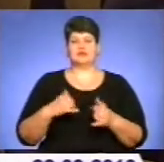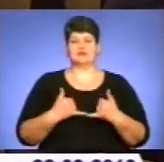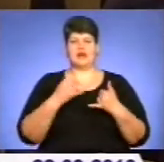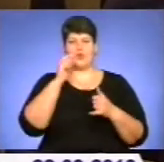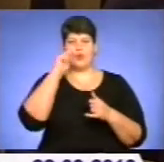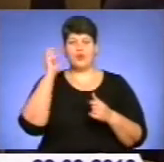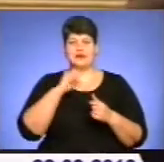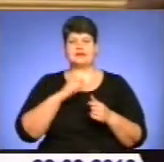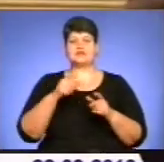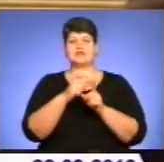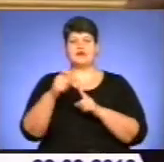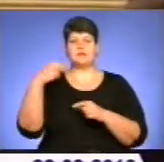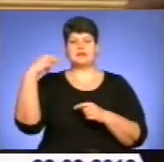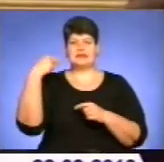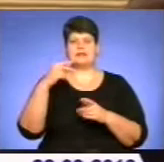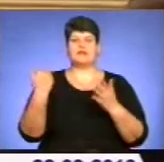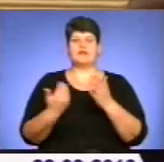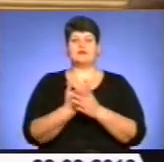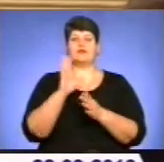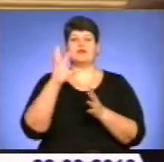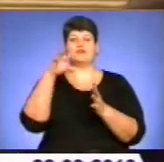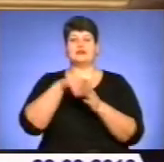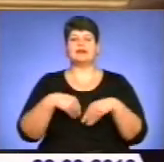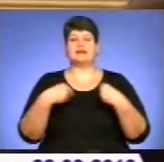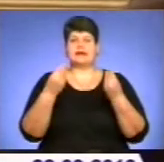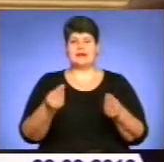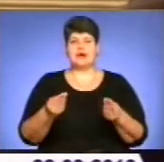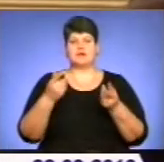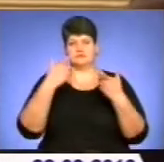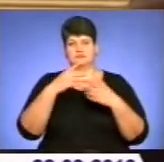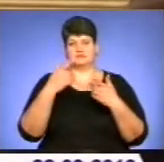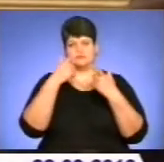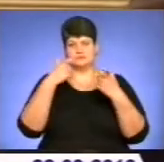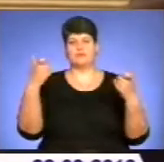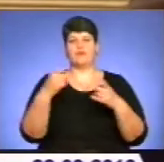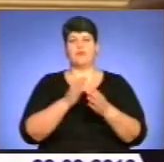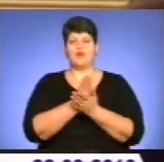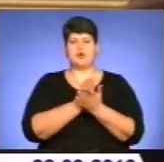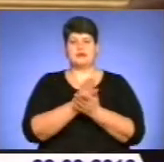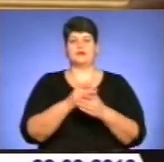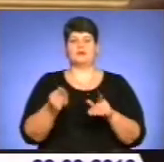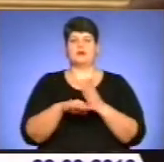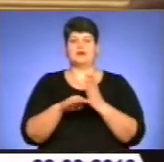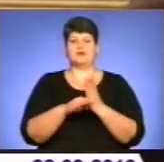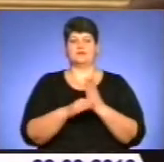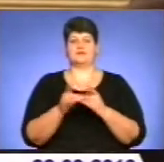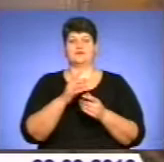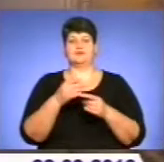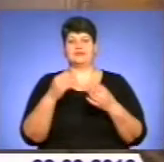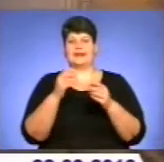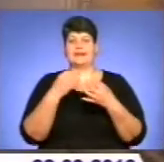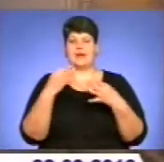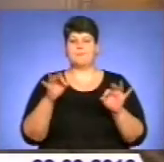За словами президента, новації мають забезпечити і надання якісних та доступних публічних послуг, сприятимуть укріпленню інститутів демократії, а також